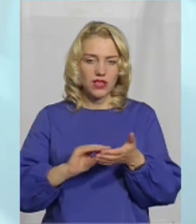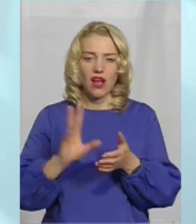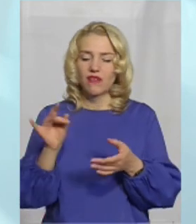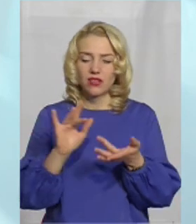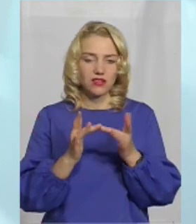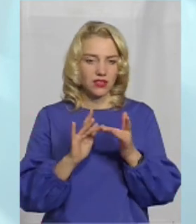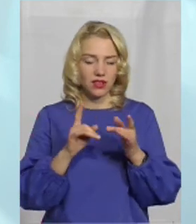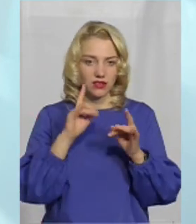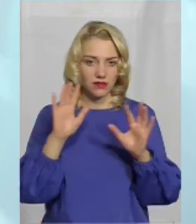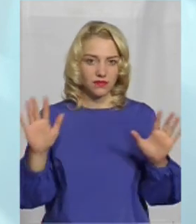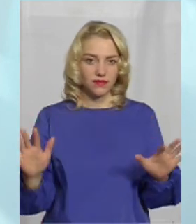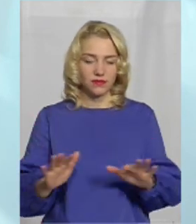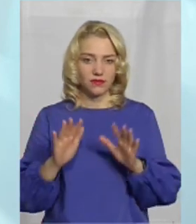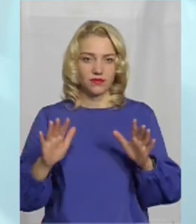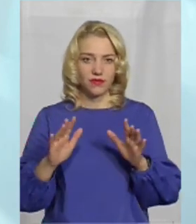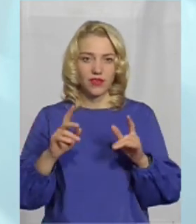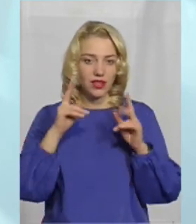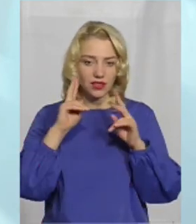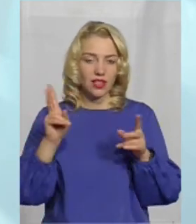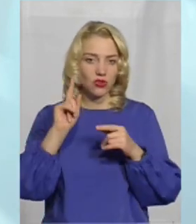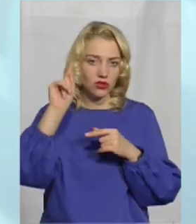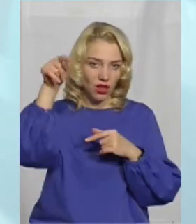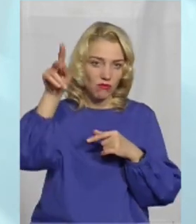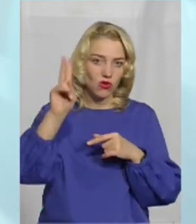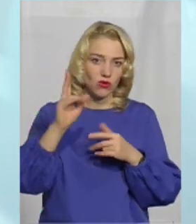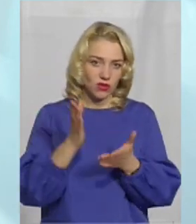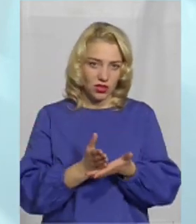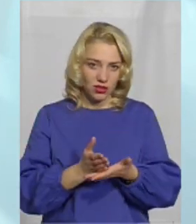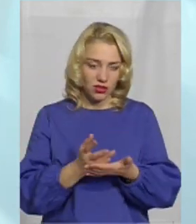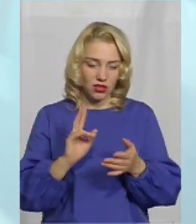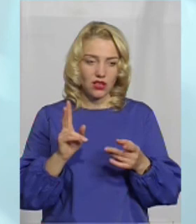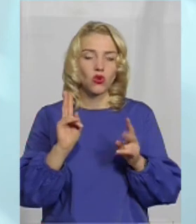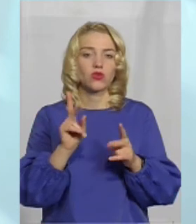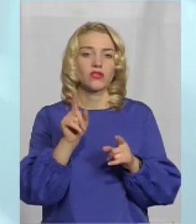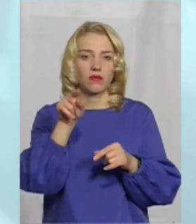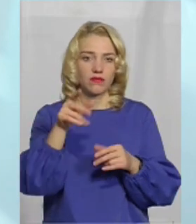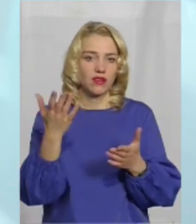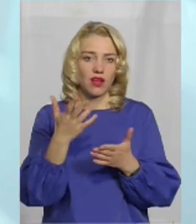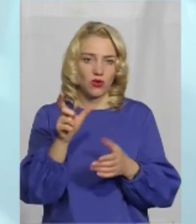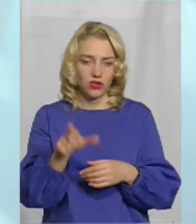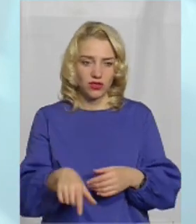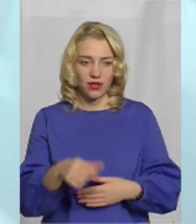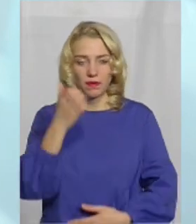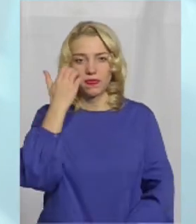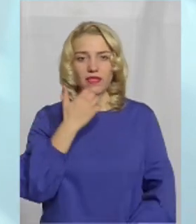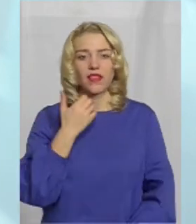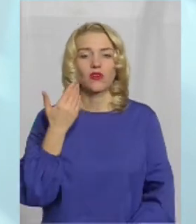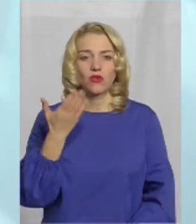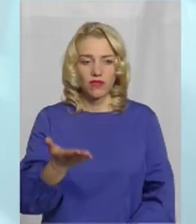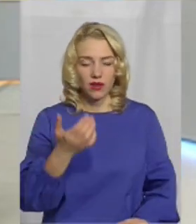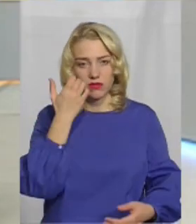інтернету, розумієте, що ми навіть не знаємо, хто по той бік, так би мовити, того екрану, що це за людина. Дякую вам.